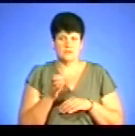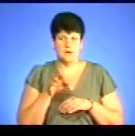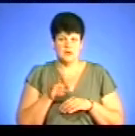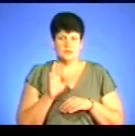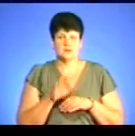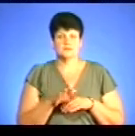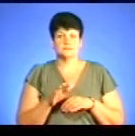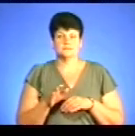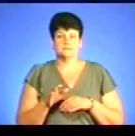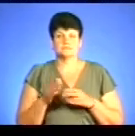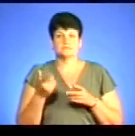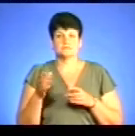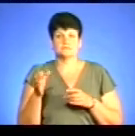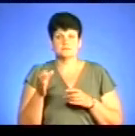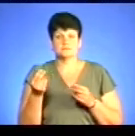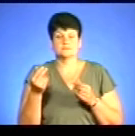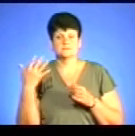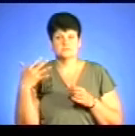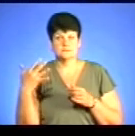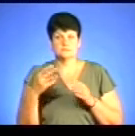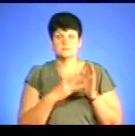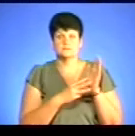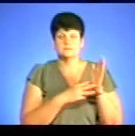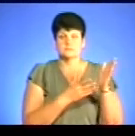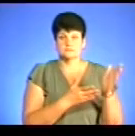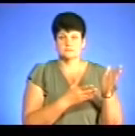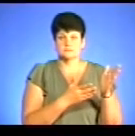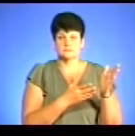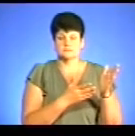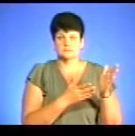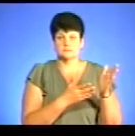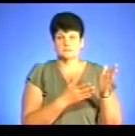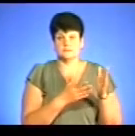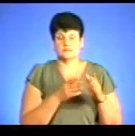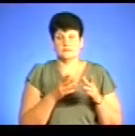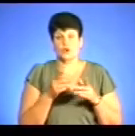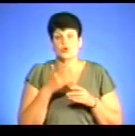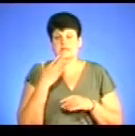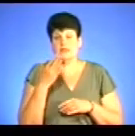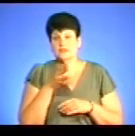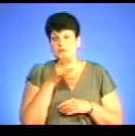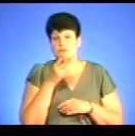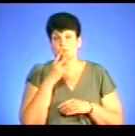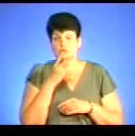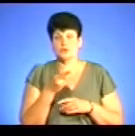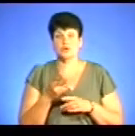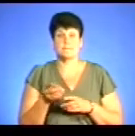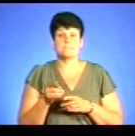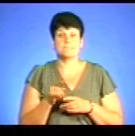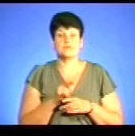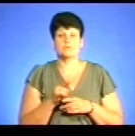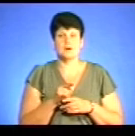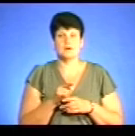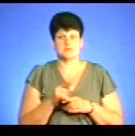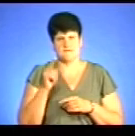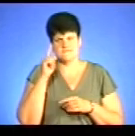якщо горілка бачила 50 і 80, то, я думаю, більша ймовірність… останнім часом ми замінили, що вже підробляються відомі